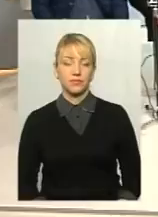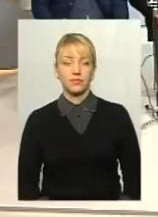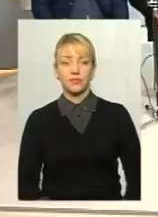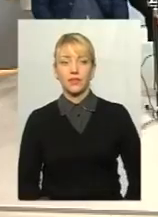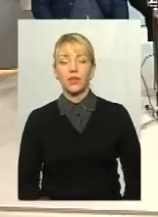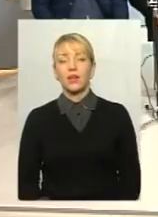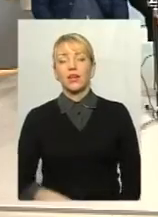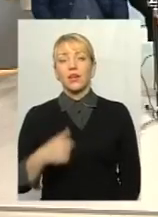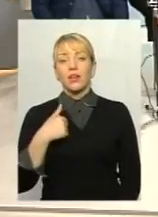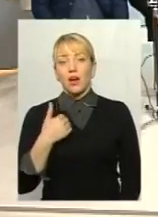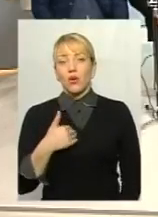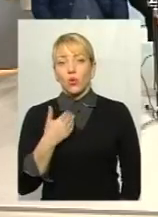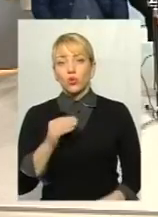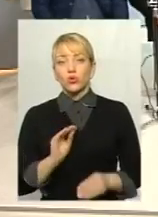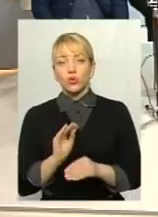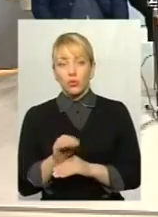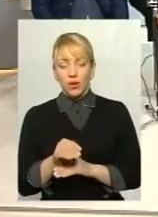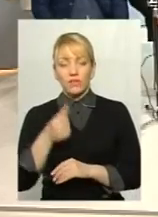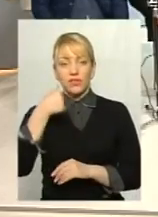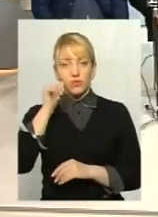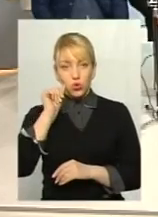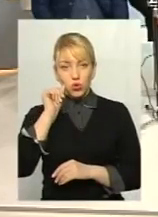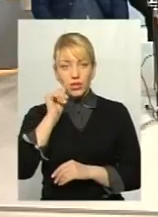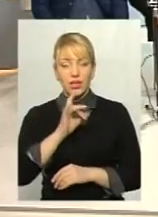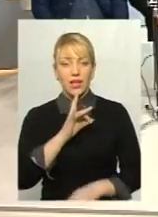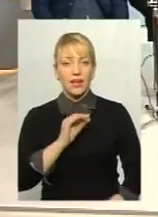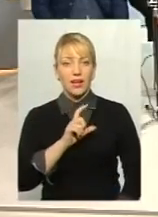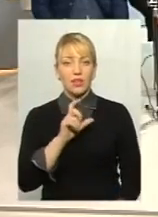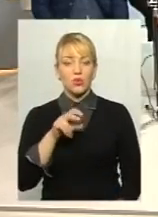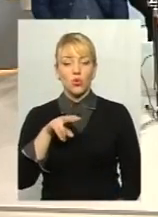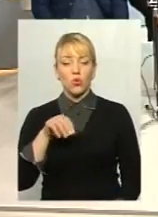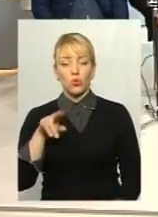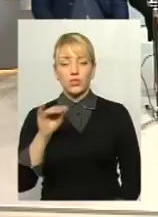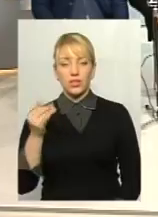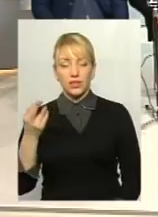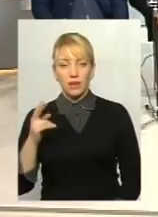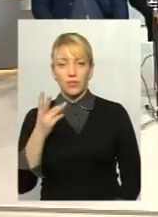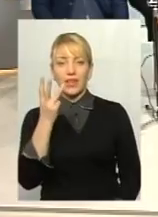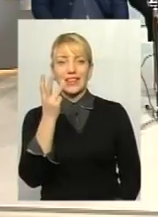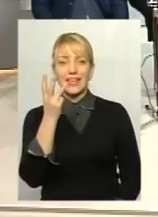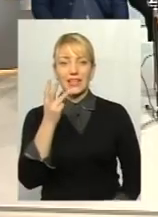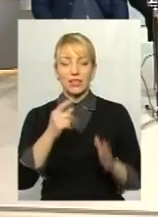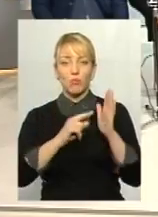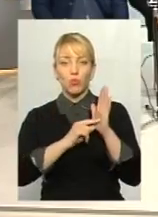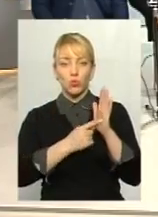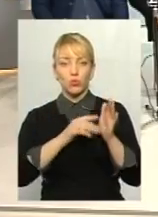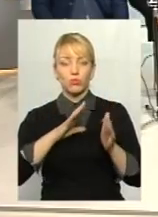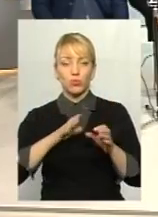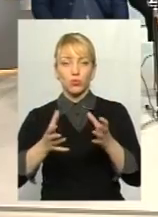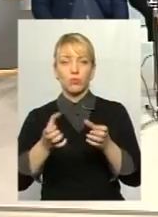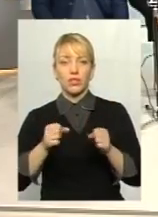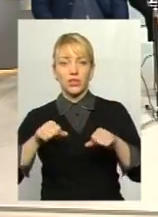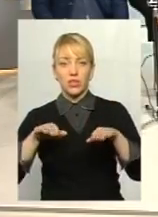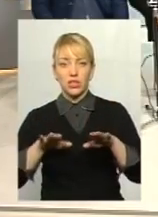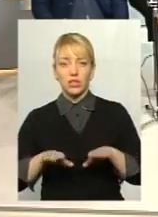Я хочу додати. Вчора в резолюції форуму форуму. Третім пунктом було прийнято рішення про те,